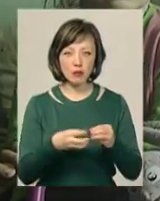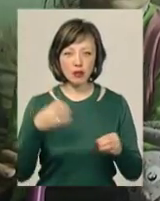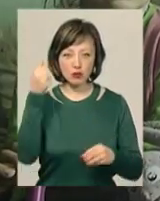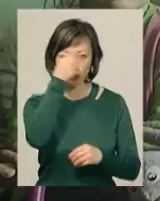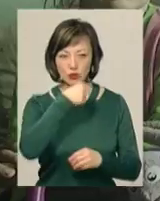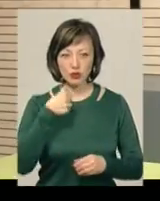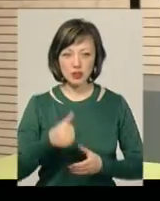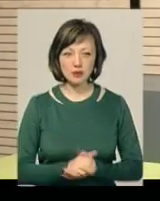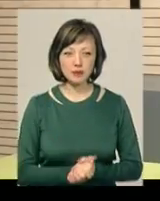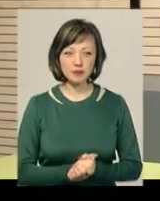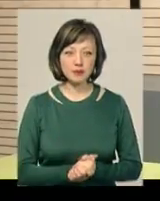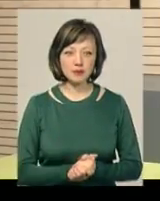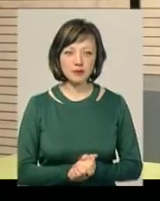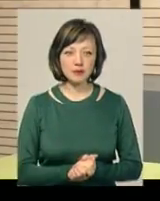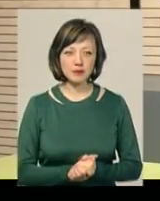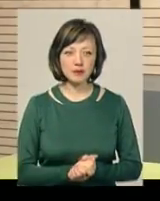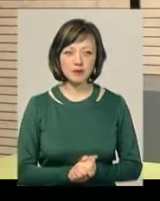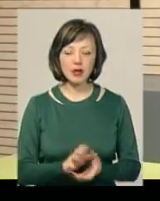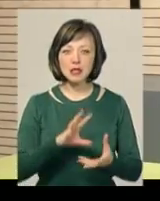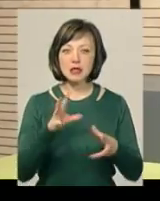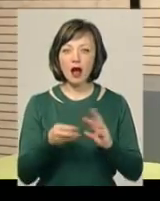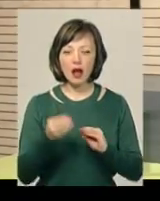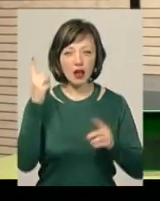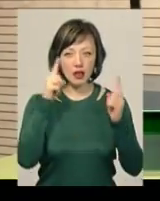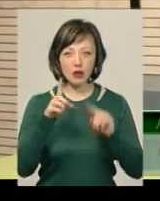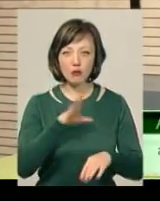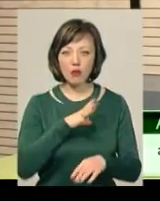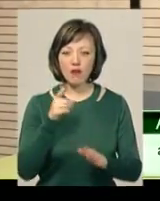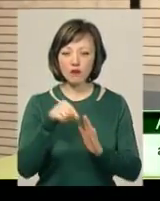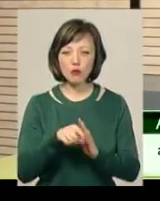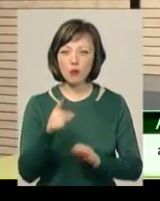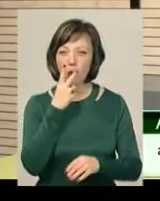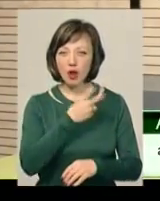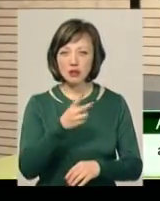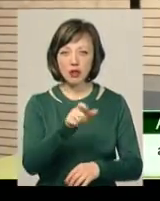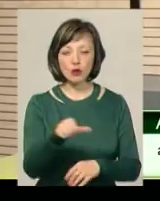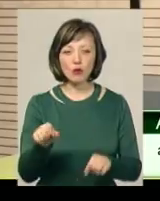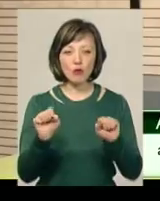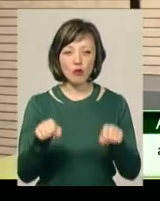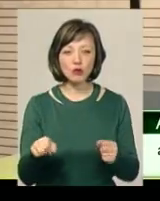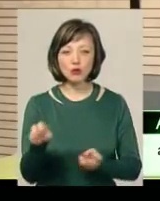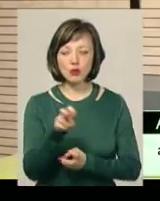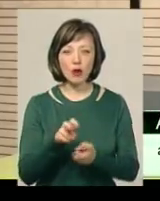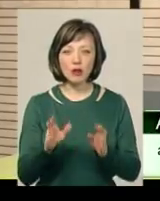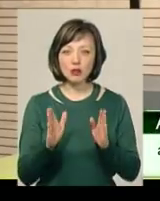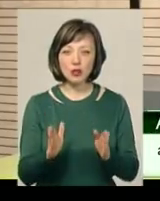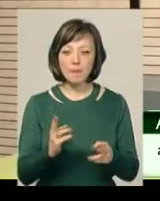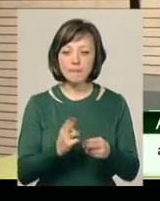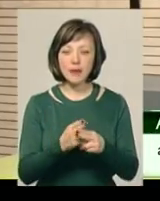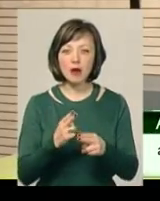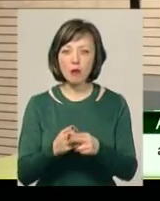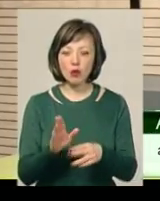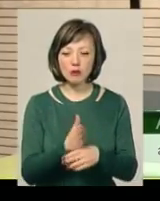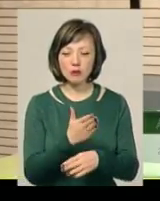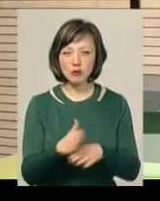році. Загальна ідея була в тому, щоб показати людям, що можна не лише шукати перепони один